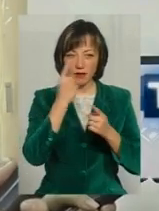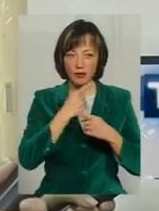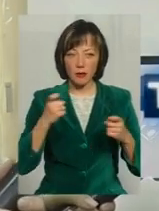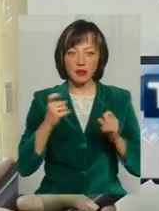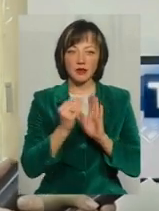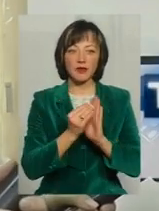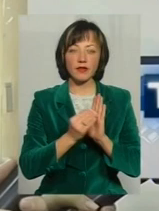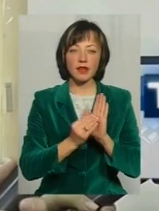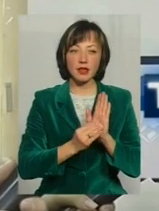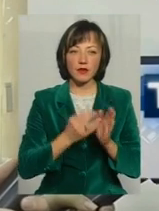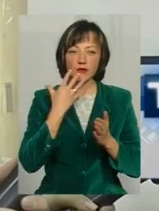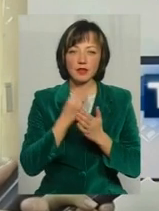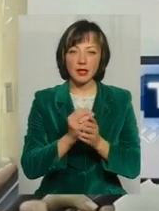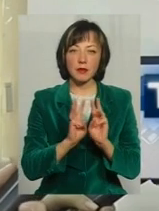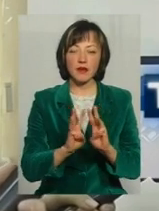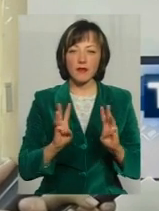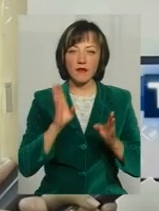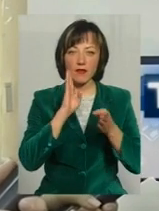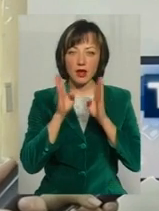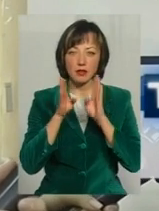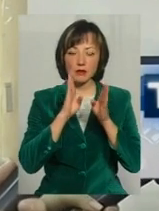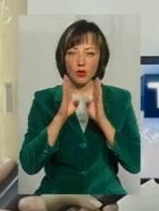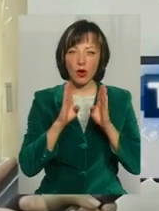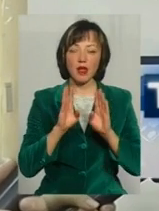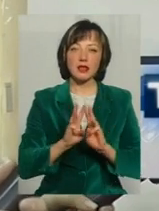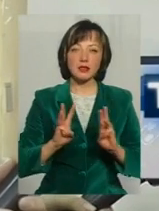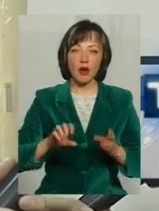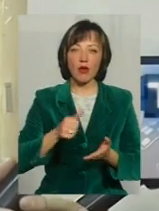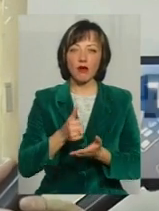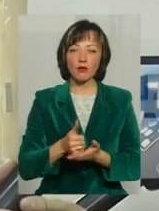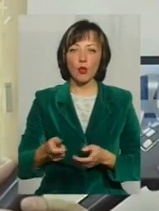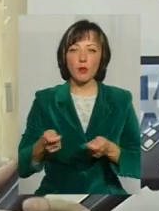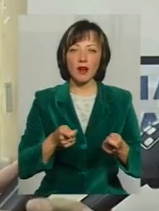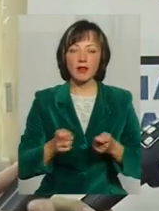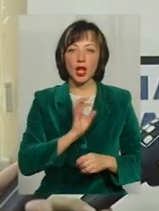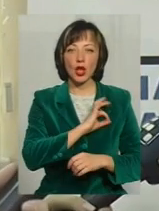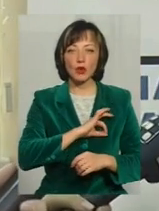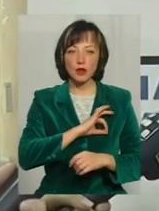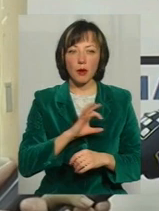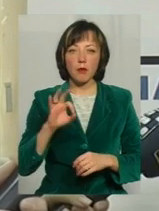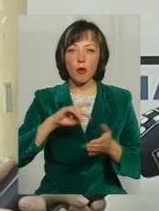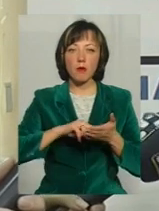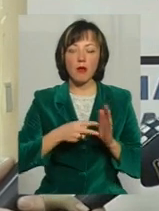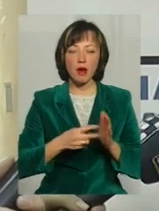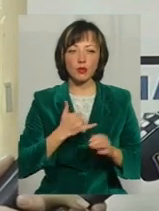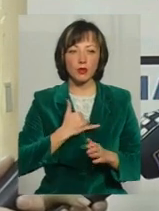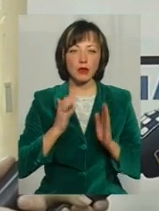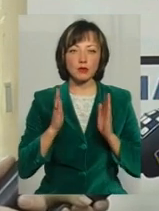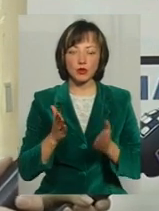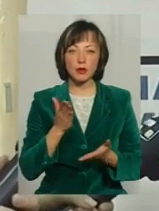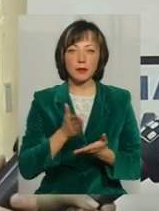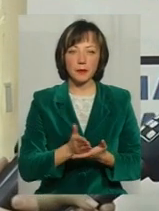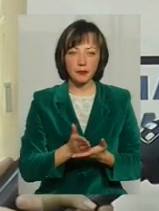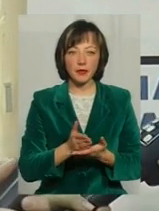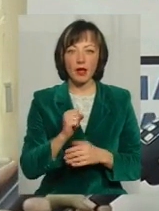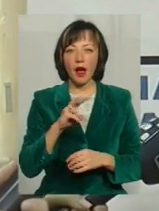сьогодні як у себе на сторінці Фейсбуку, так і на сайті головного територіального управління юстиції Про плани, які в нас будуть перебувати